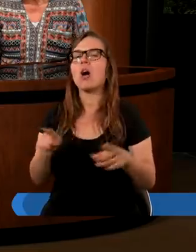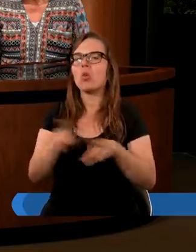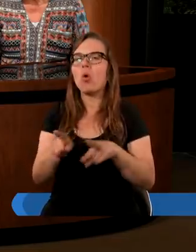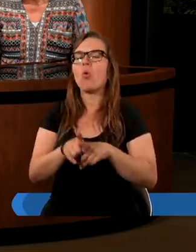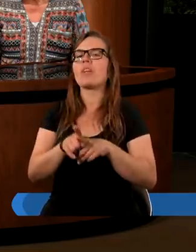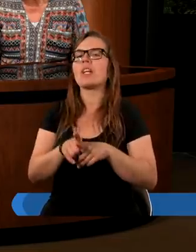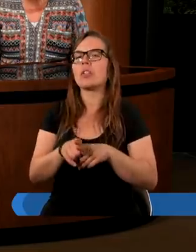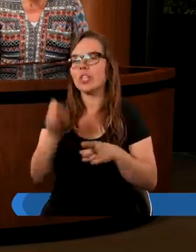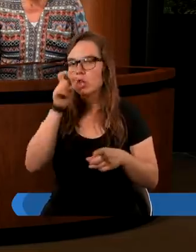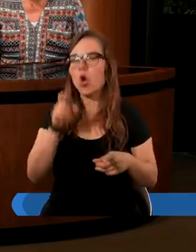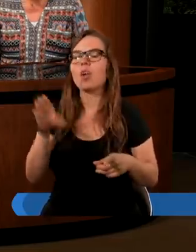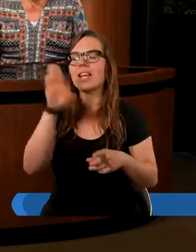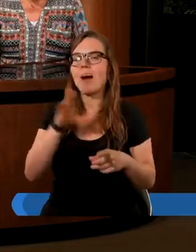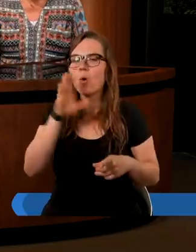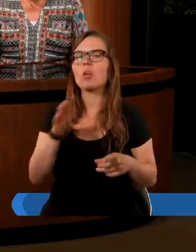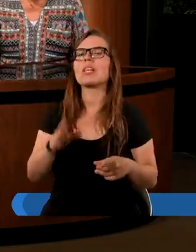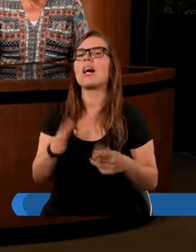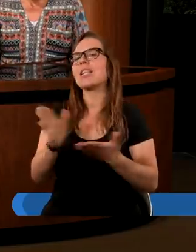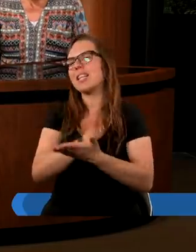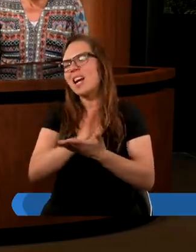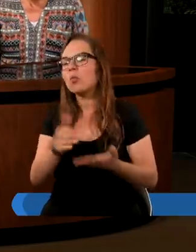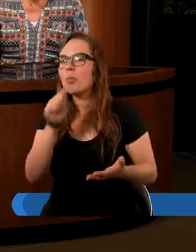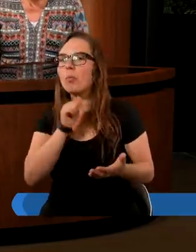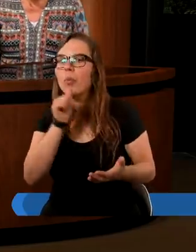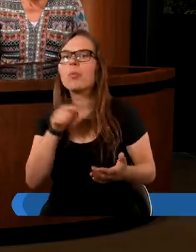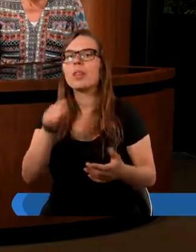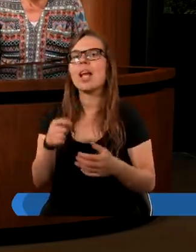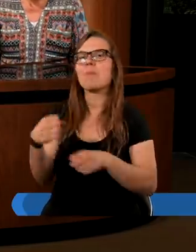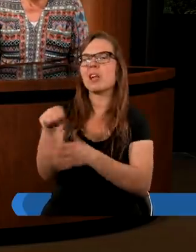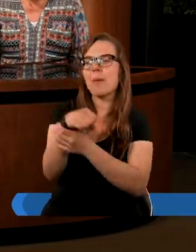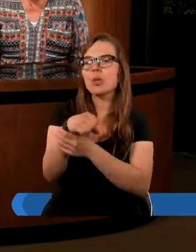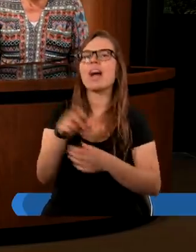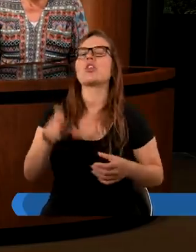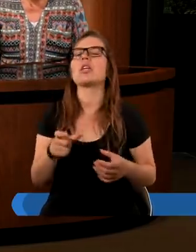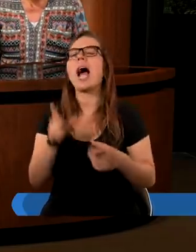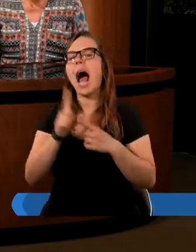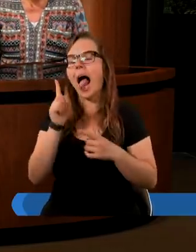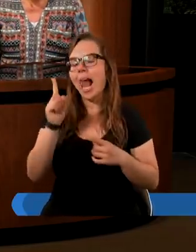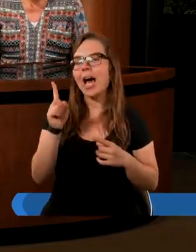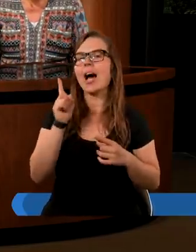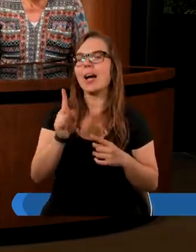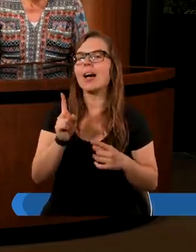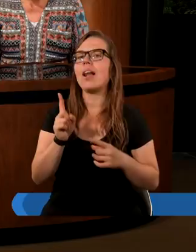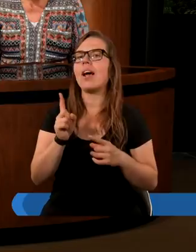istota boska. Niektórzy próbują temu zaprzeczyć, ale